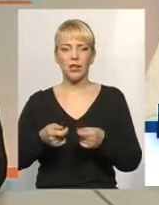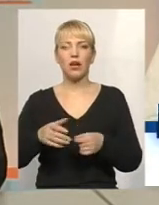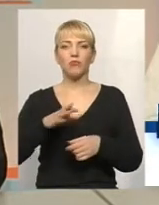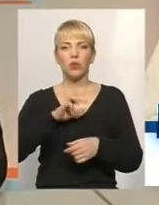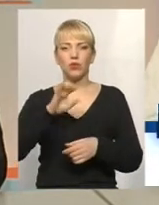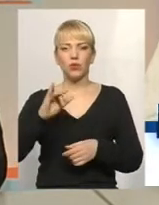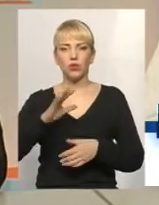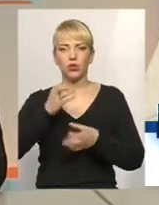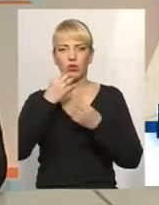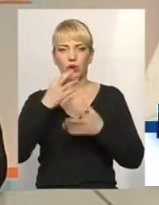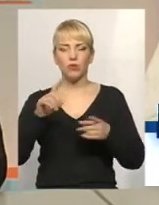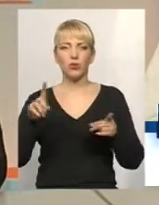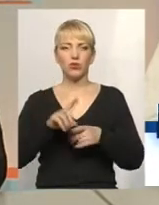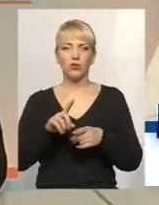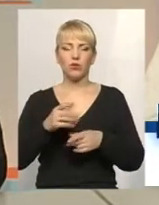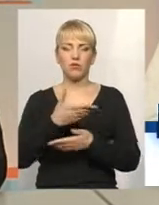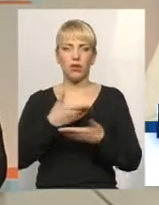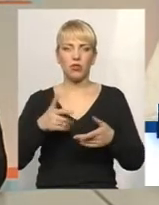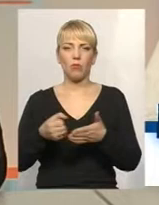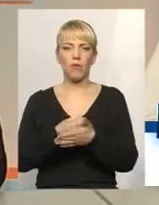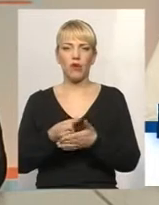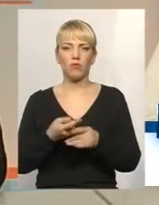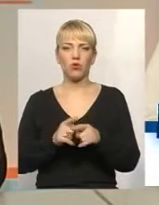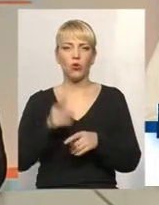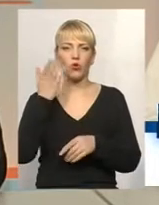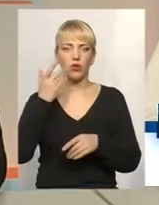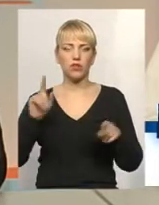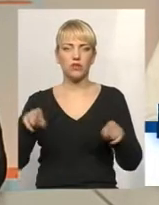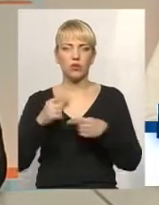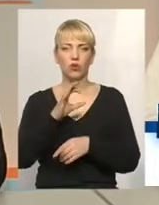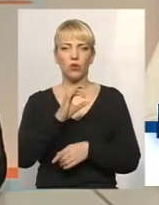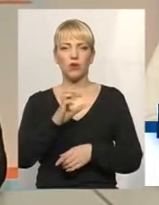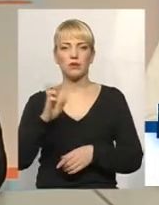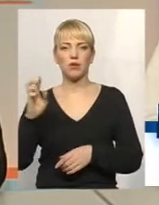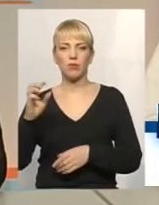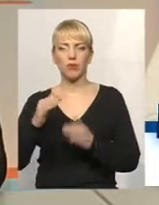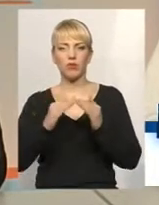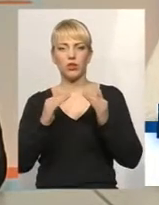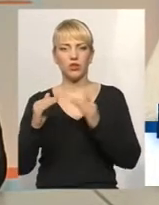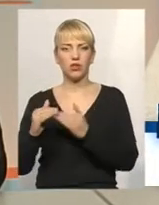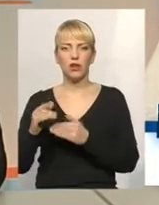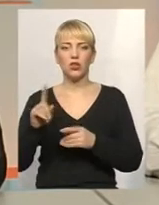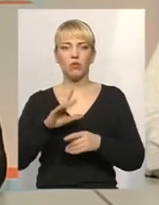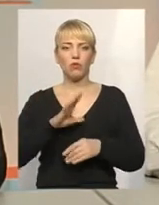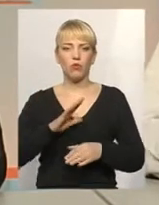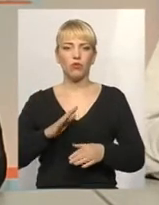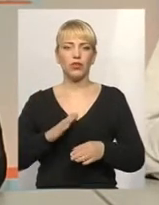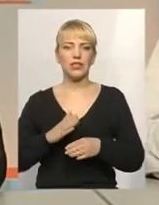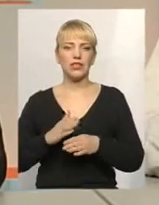би добре, звісно, і ми добиваємося того, щоб, коли створюється ОСББ у будинку, щоб був стимул.